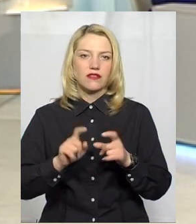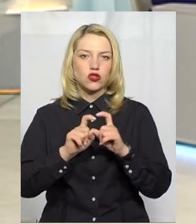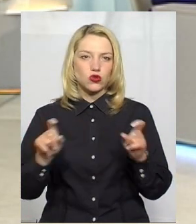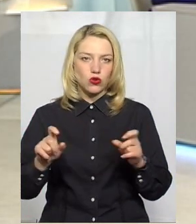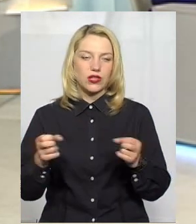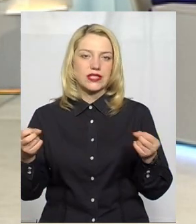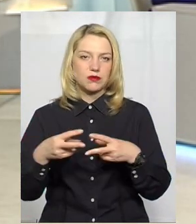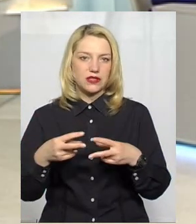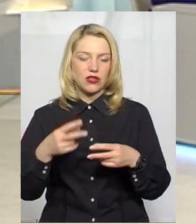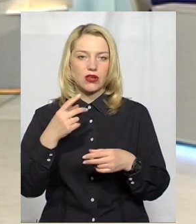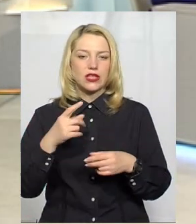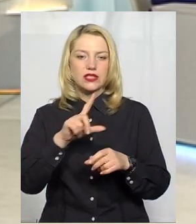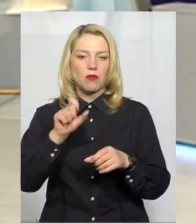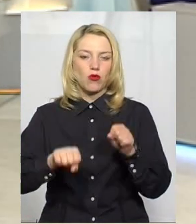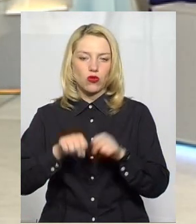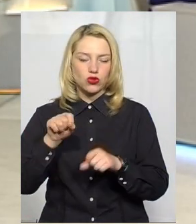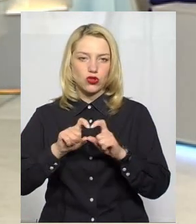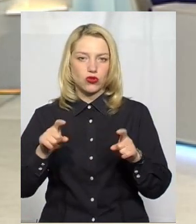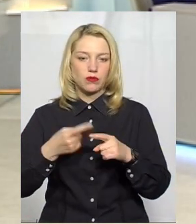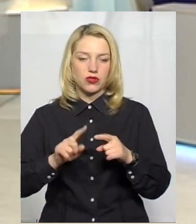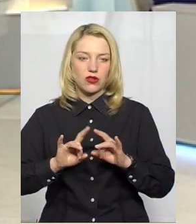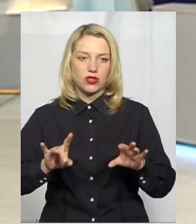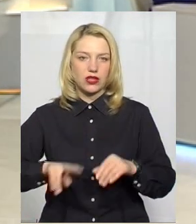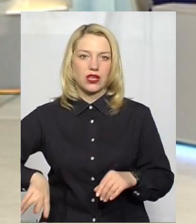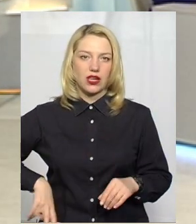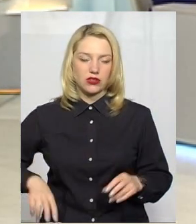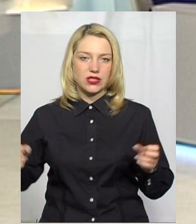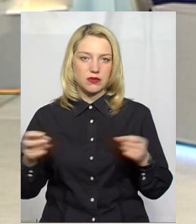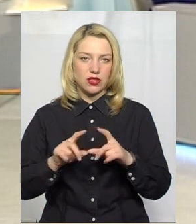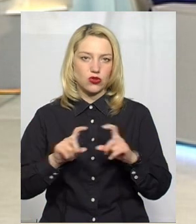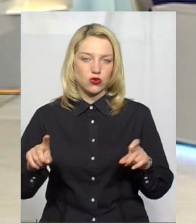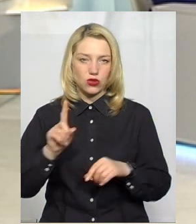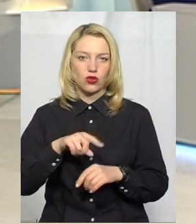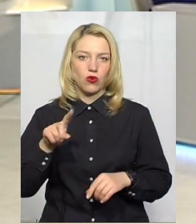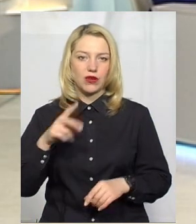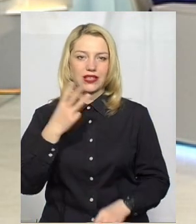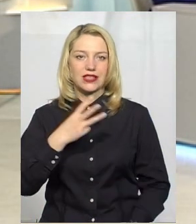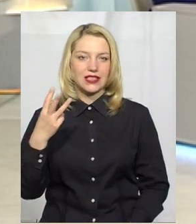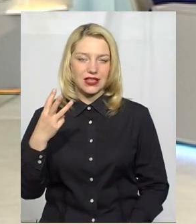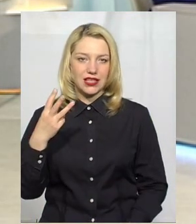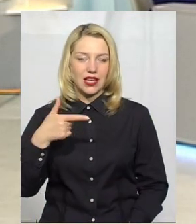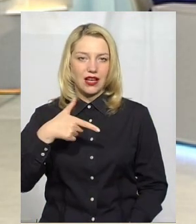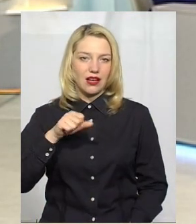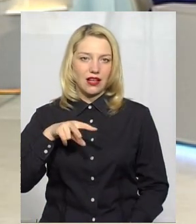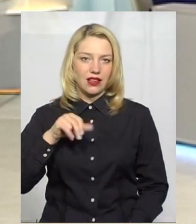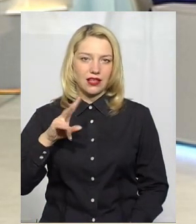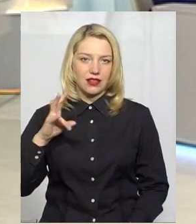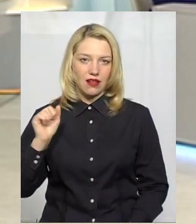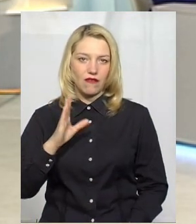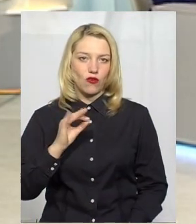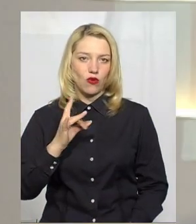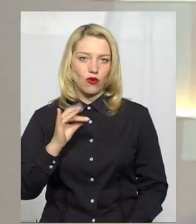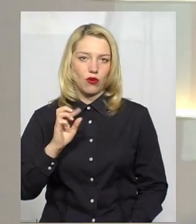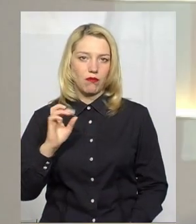нам сказала директорка Хмельницької спеціальної загальноосвітньої школи номер 33 Галина Воробель.